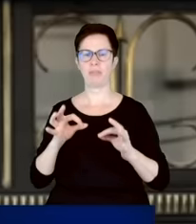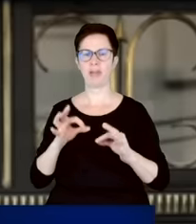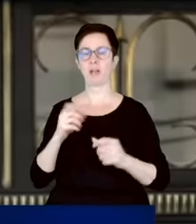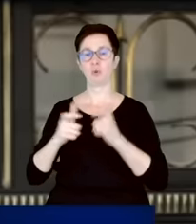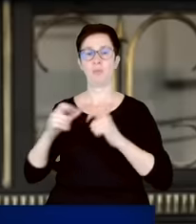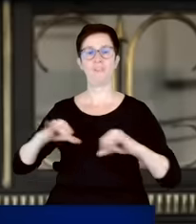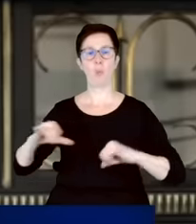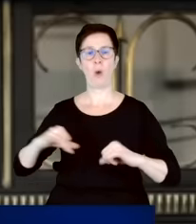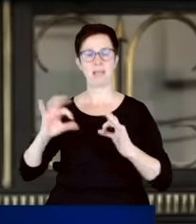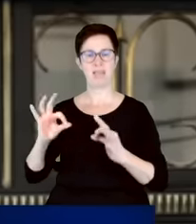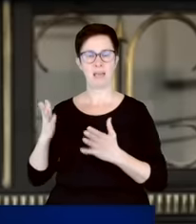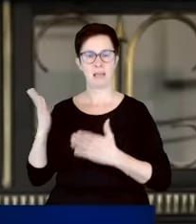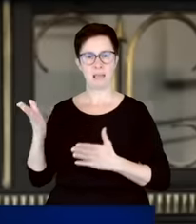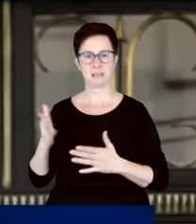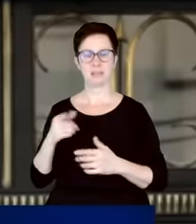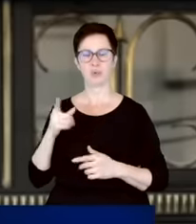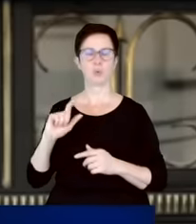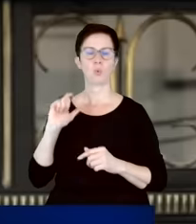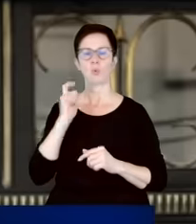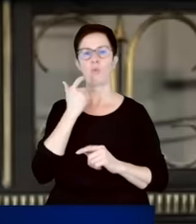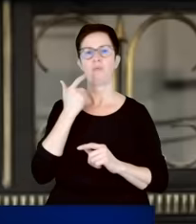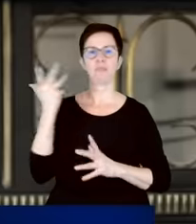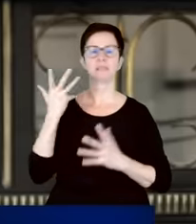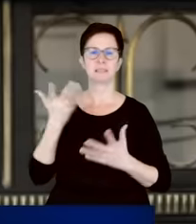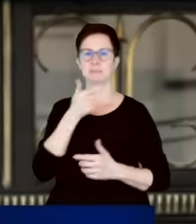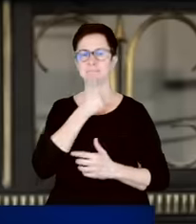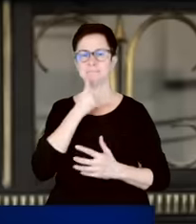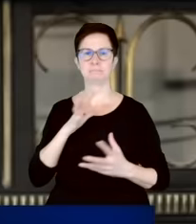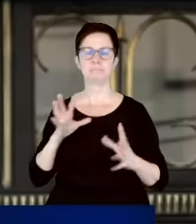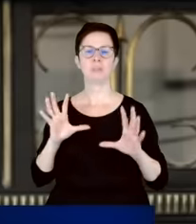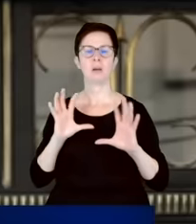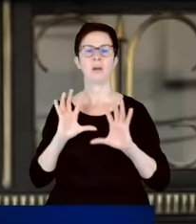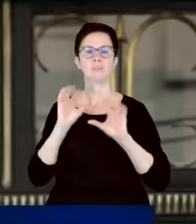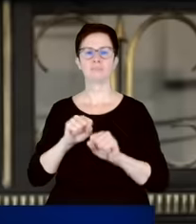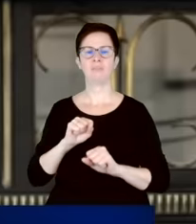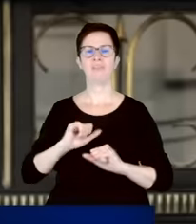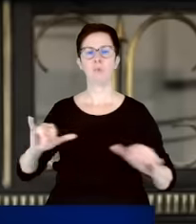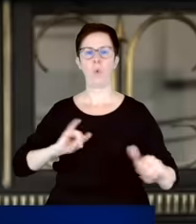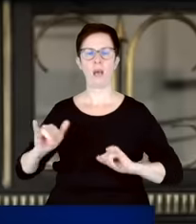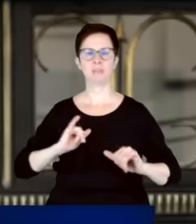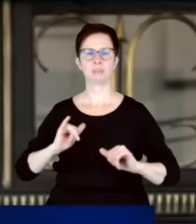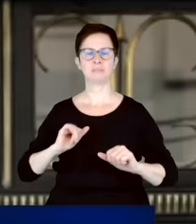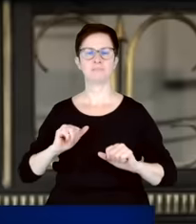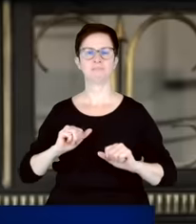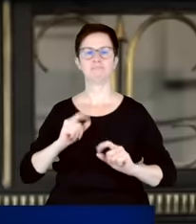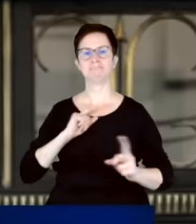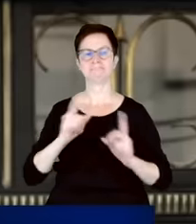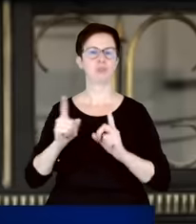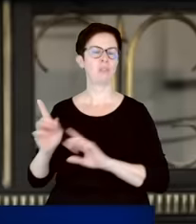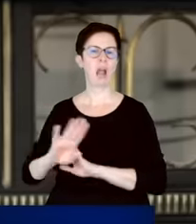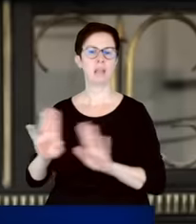to przede wszystkim próba przejęcia władzy w sposób totalny, próba rządów totalnych i na